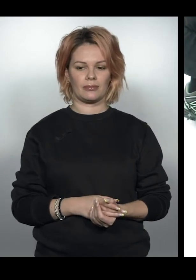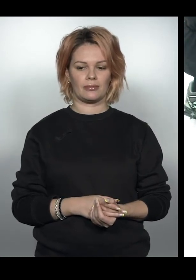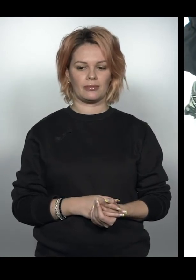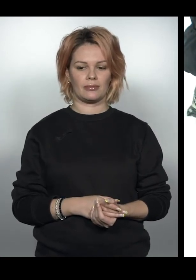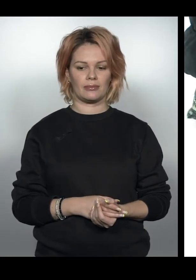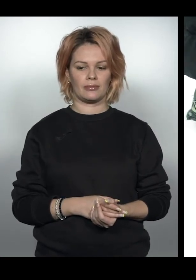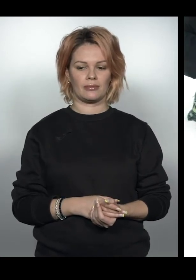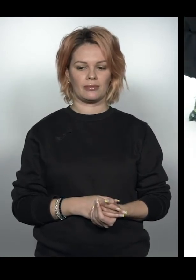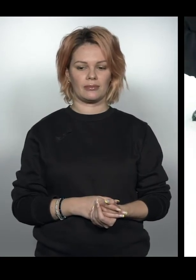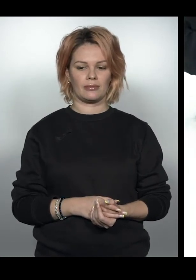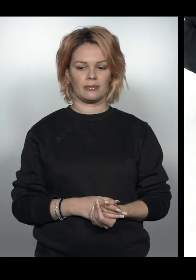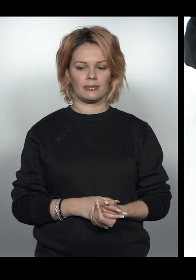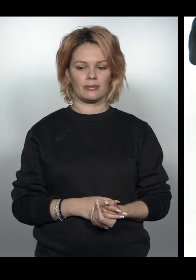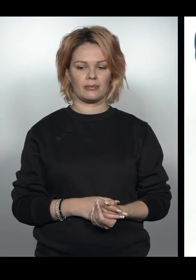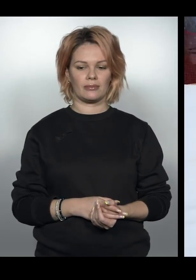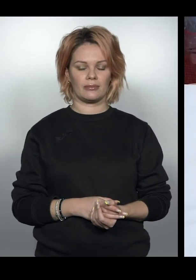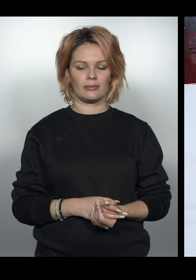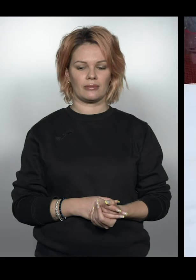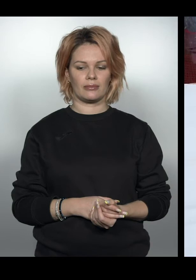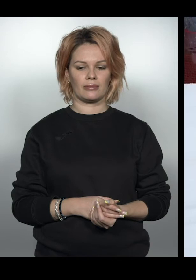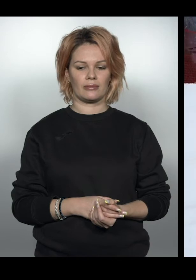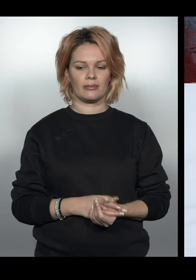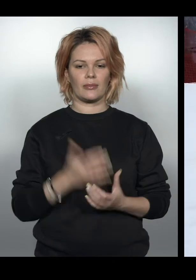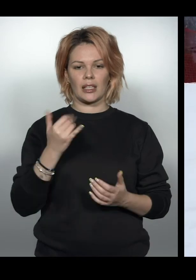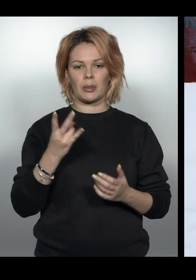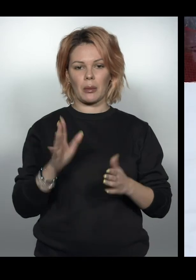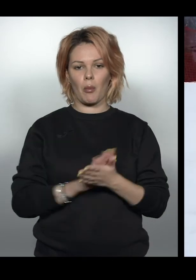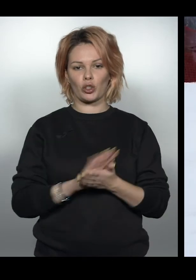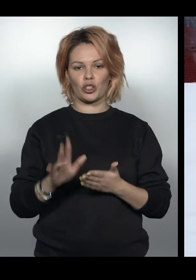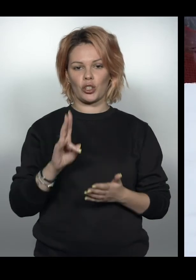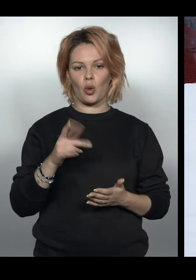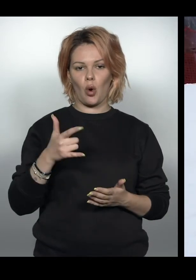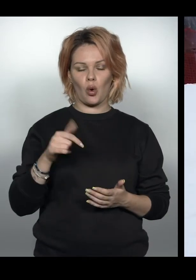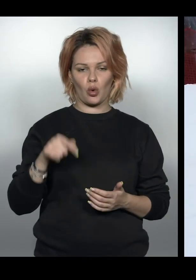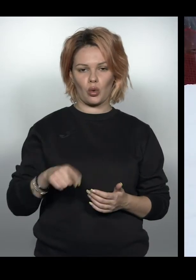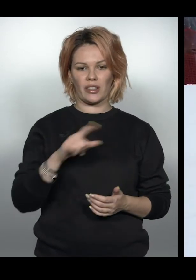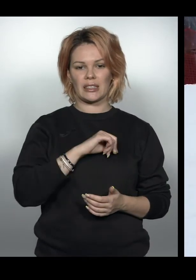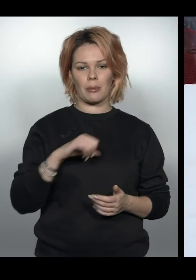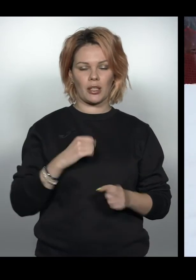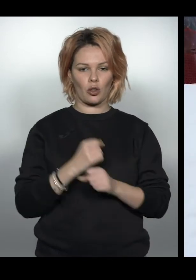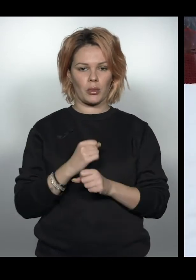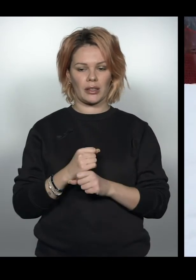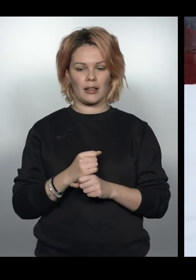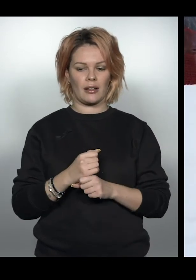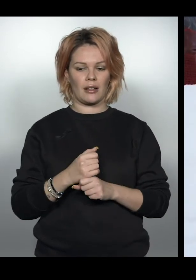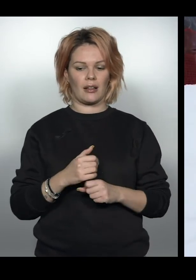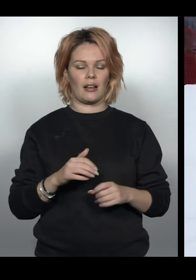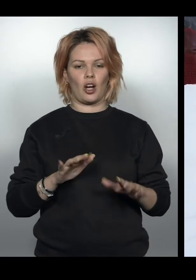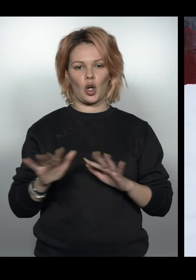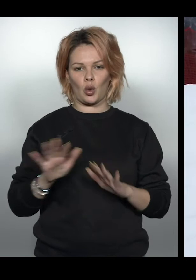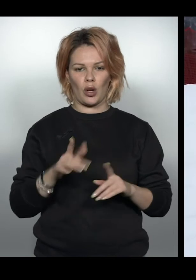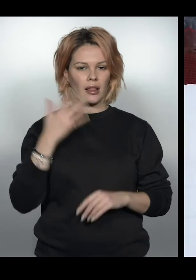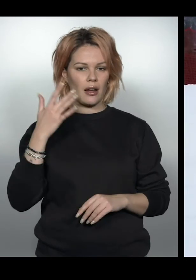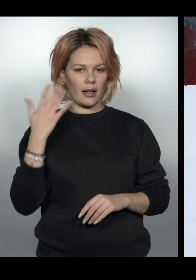Спочатку, так. Тепер треба почистити ногу. мені даєте, ну, верніше, ви самі робите легенький рух